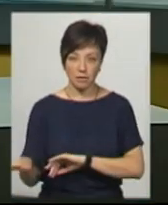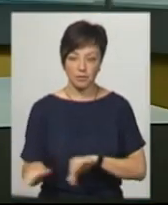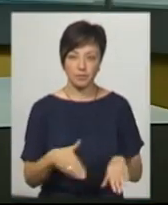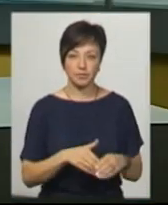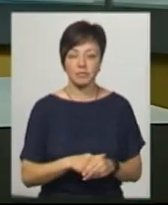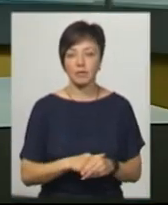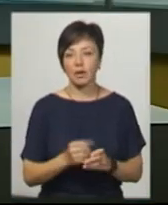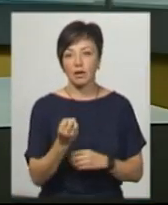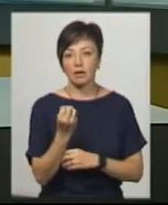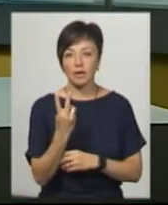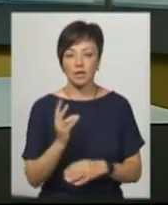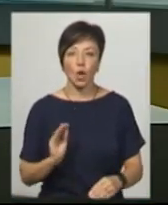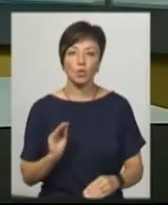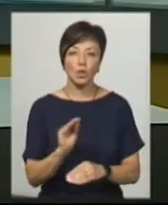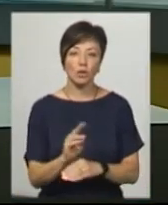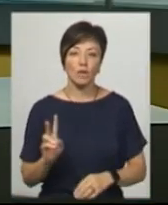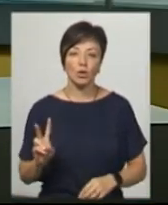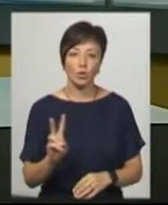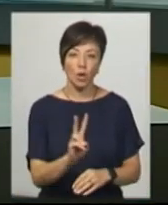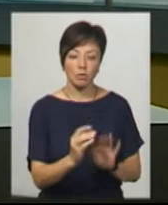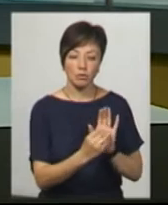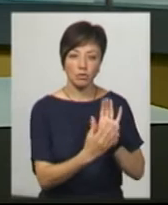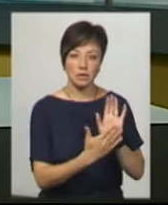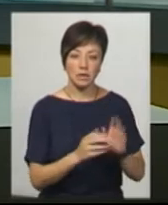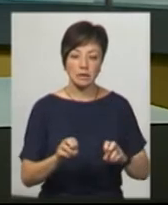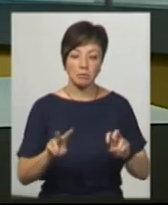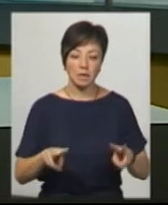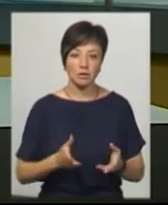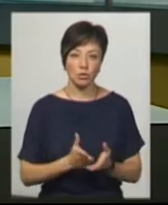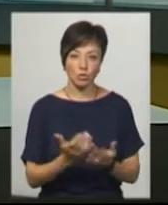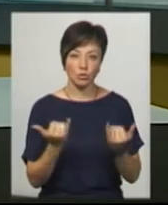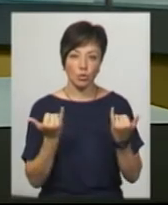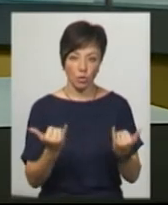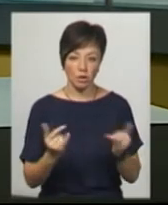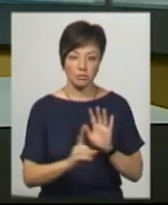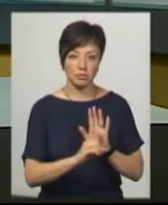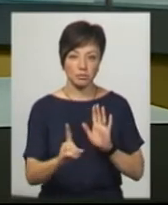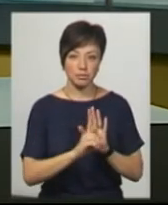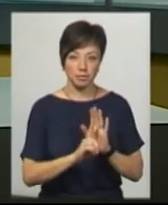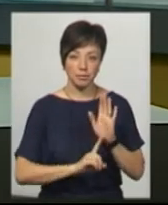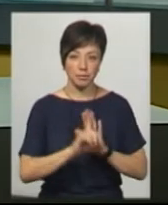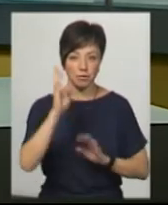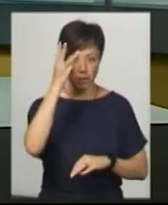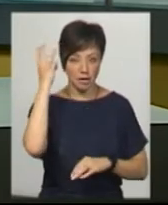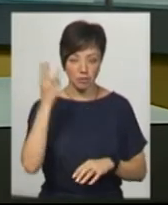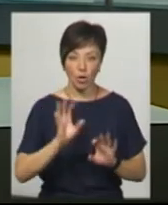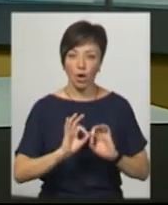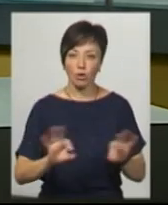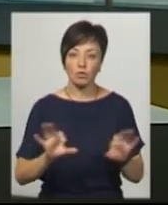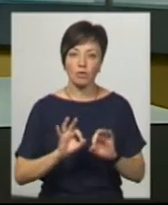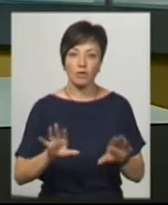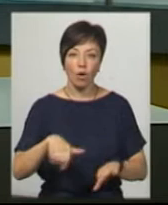12 додаткових тролейбусів із позначкою спецрейс від сьогодні курсують у Хмельницькому. Про це кореспондентам